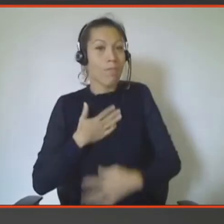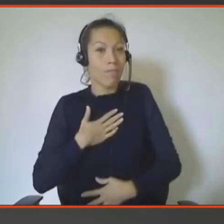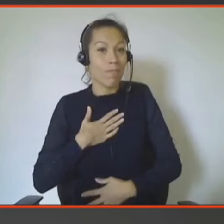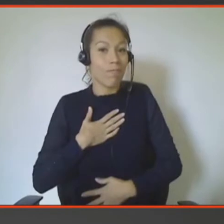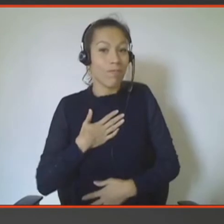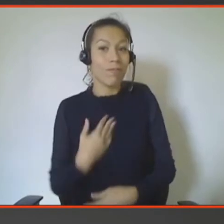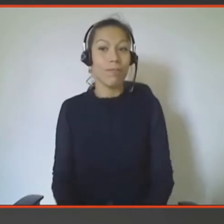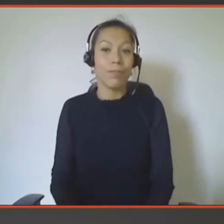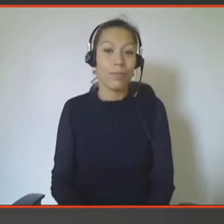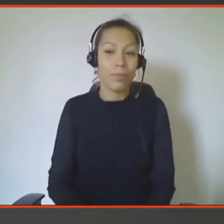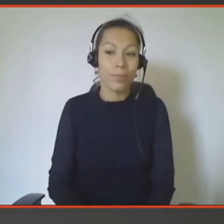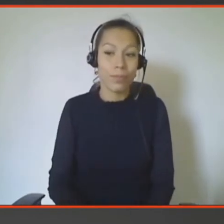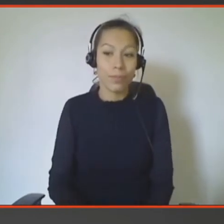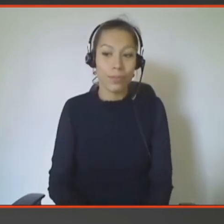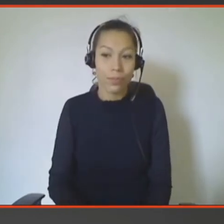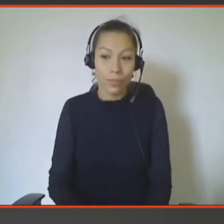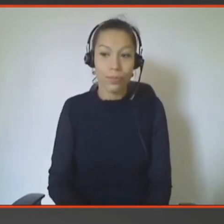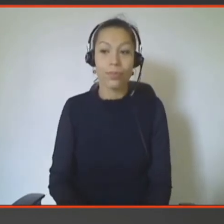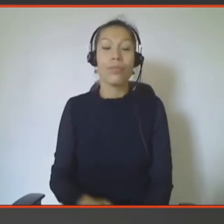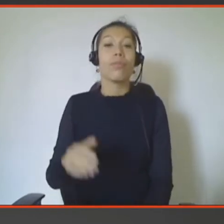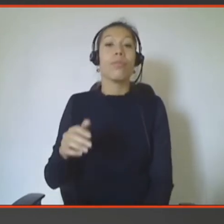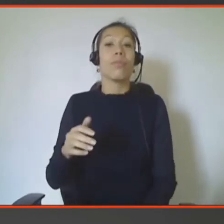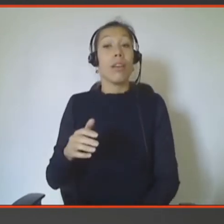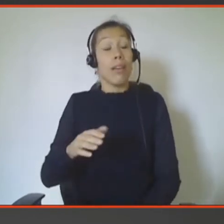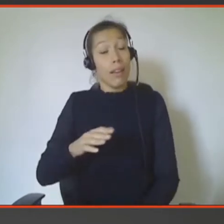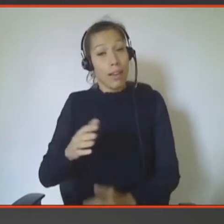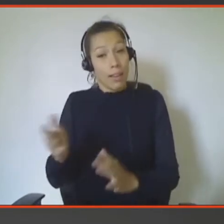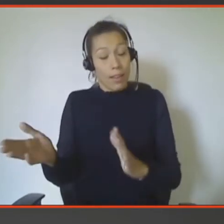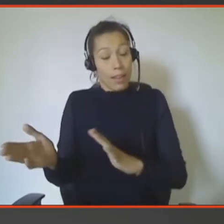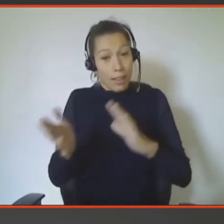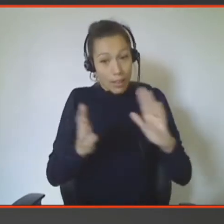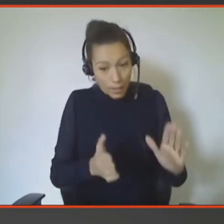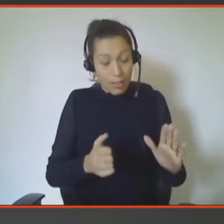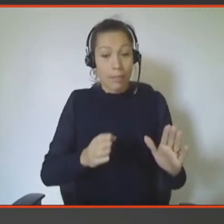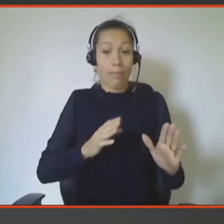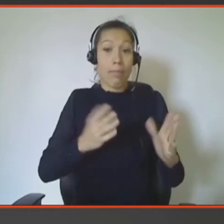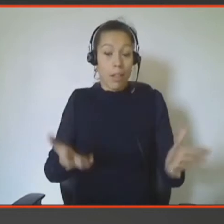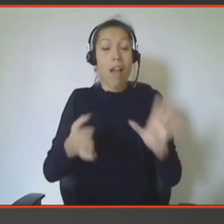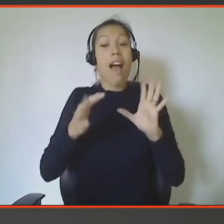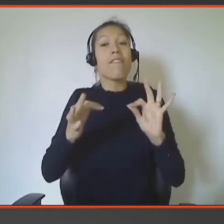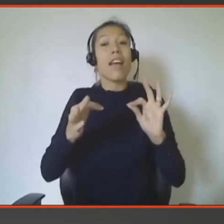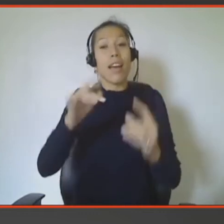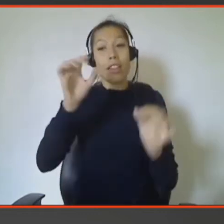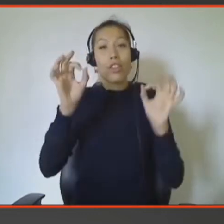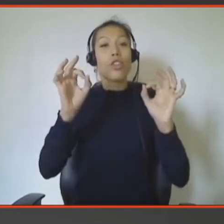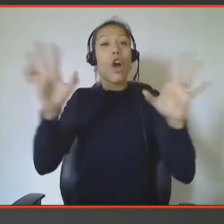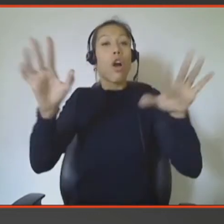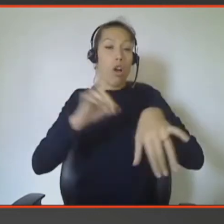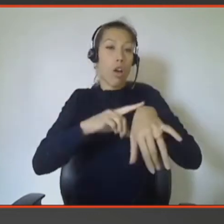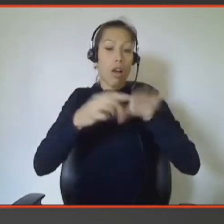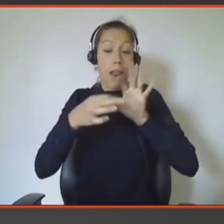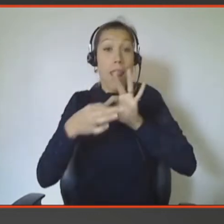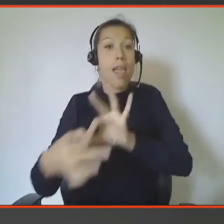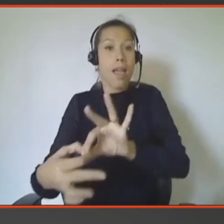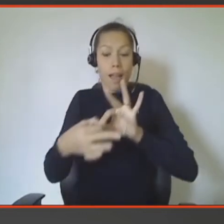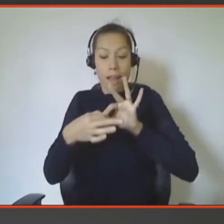Et le dernier élément important que j'ai évoqué dans la théorie,'est la relation au temps. Donc la relation au temps, c'est important parce qu'il y un lien émotionnel